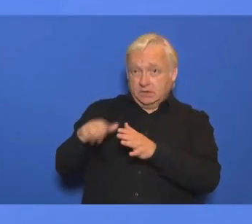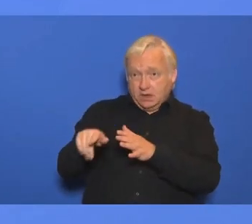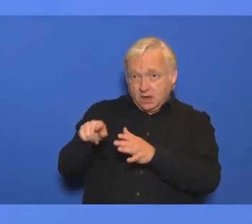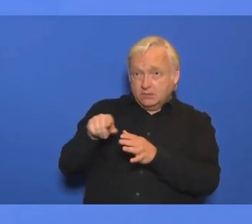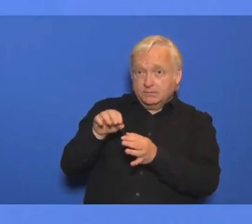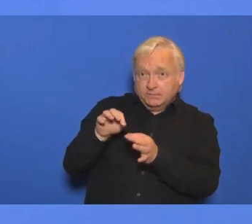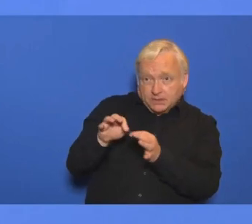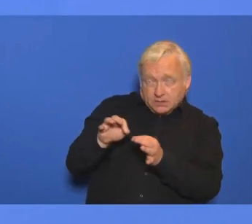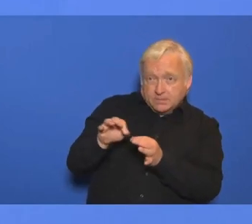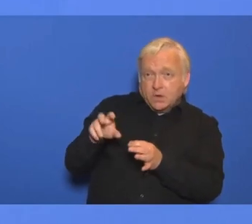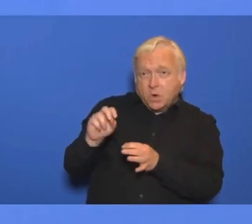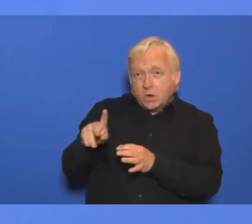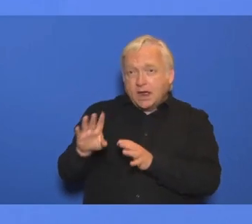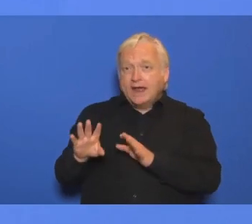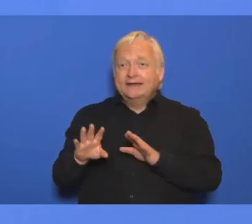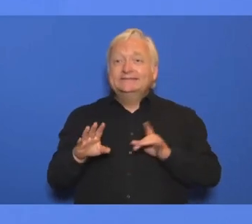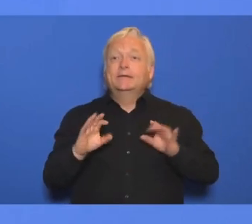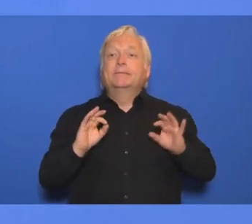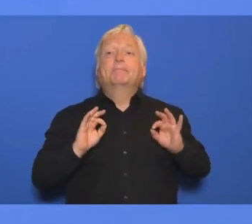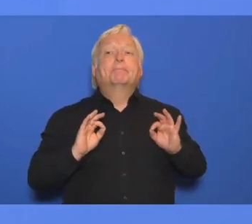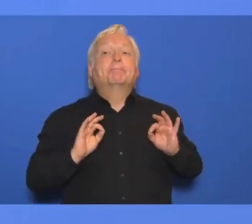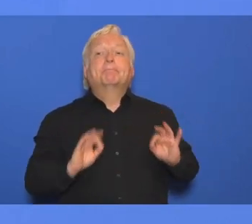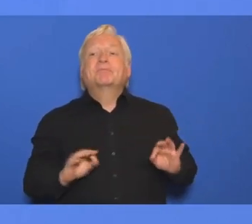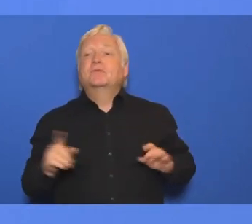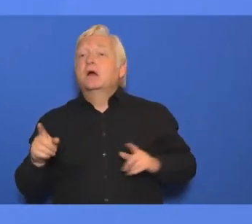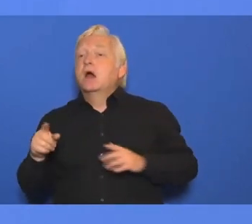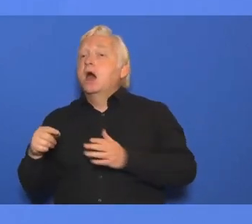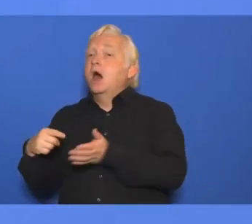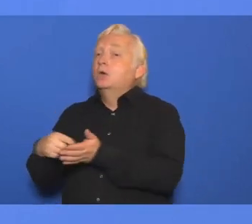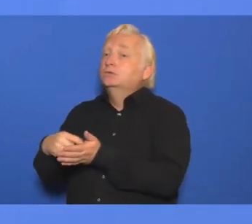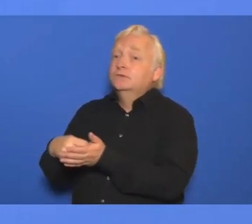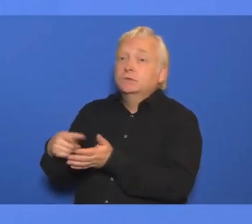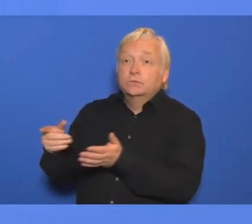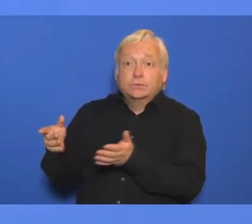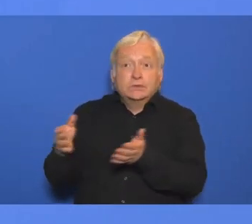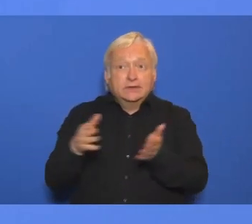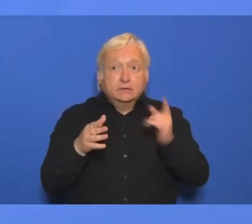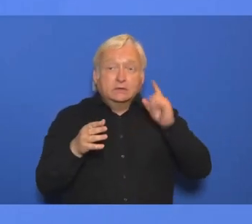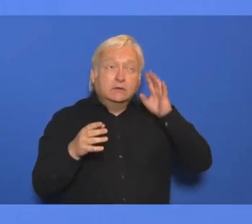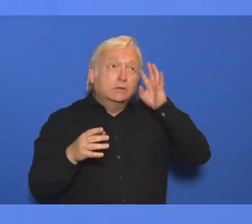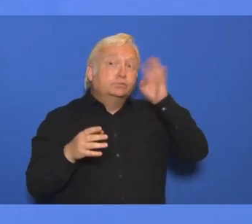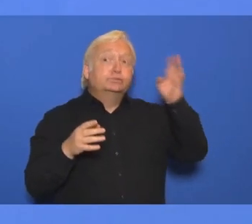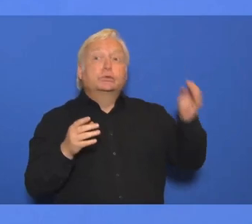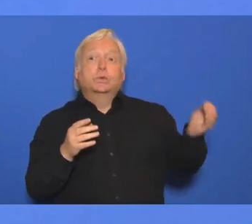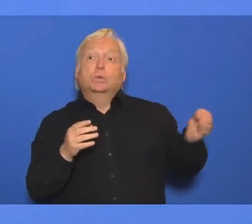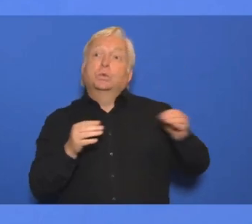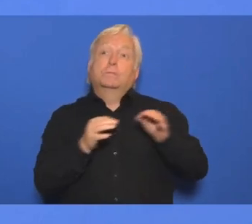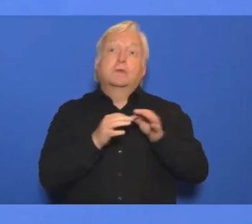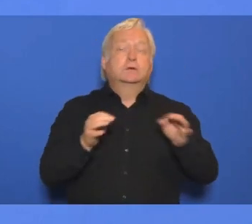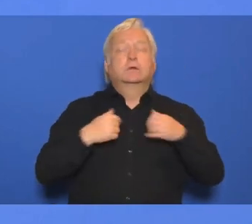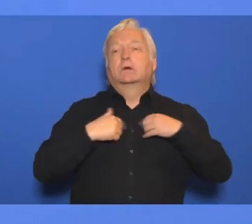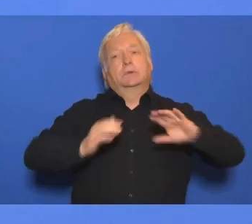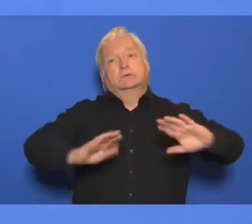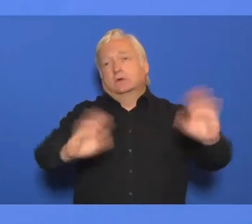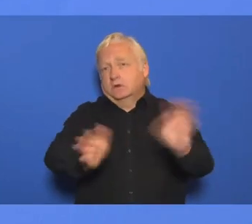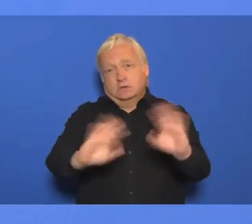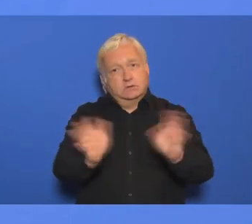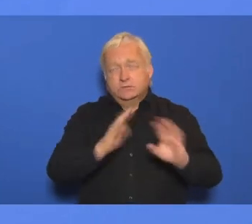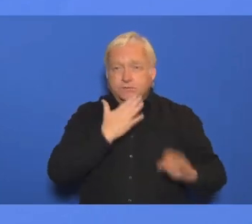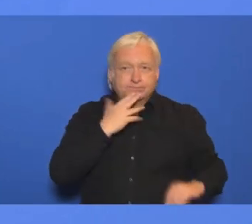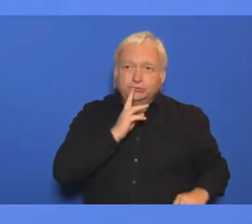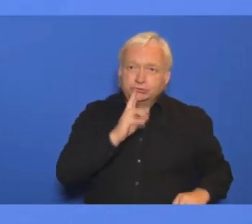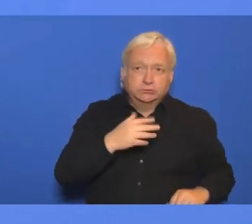wollen kein generelles Böllerverbot, sondern dort, wo es eben zu dieser Herausforderung führt, in den entsprechend großen Straßenzügen oder an